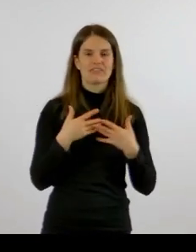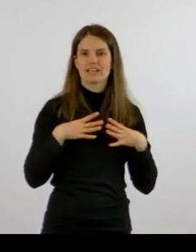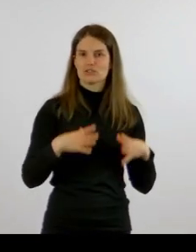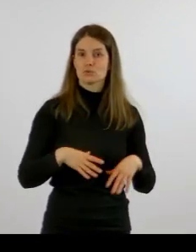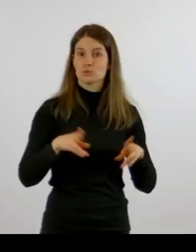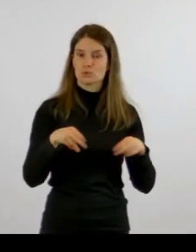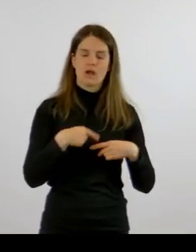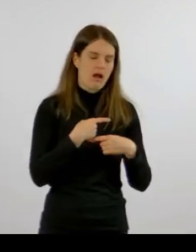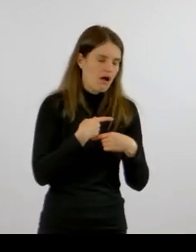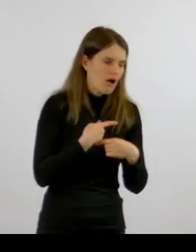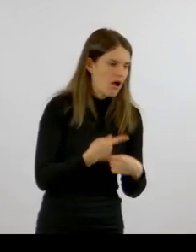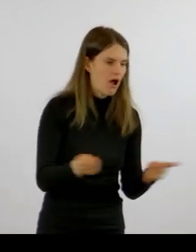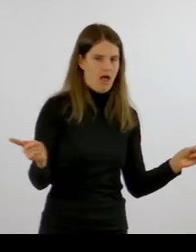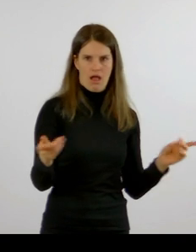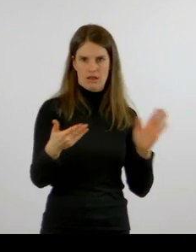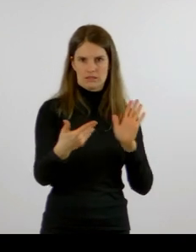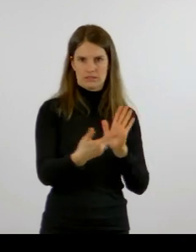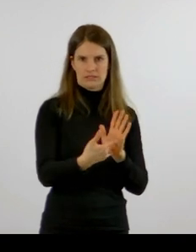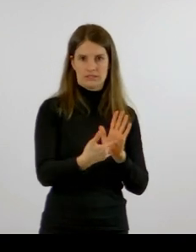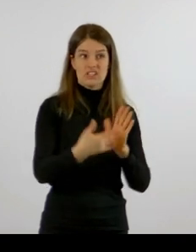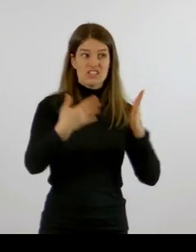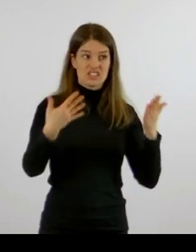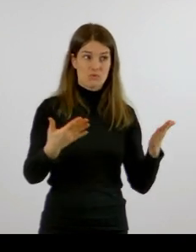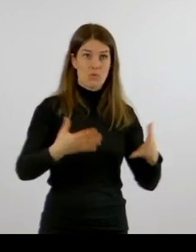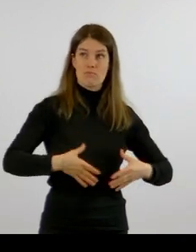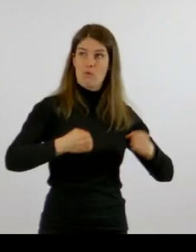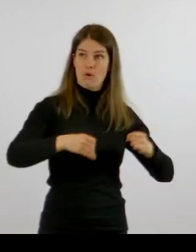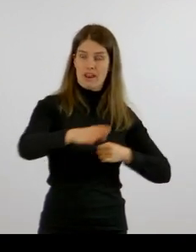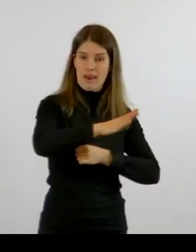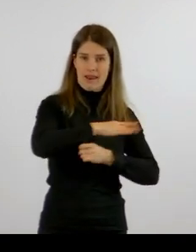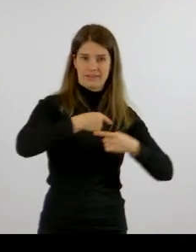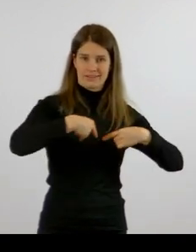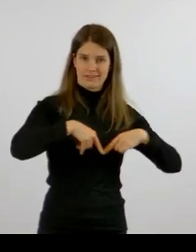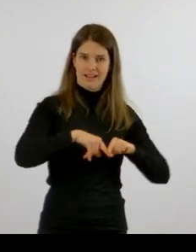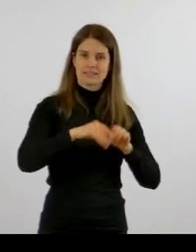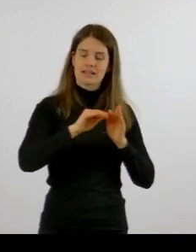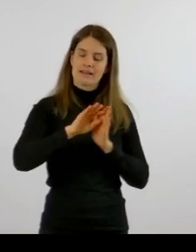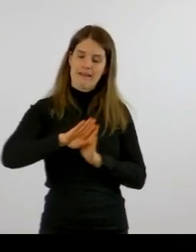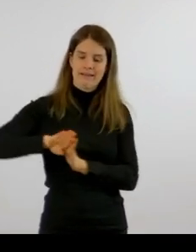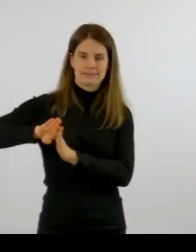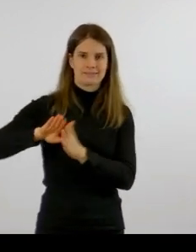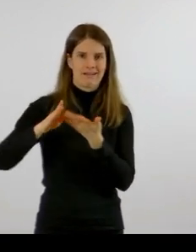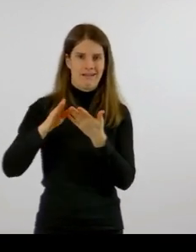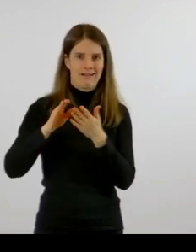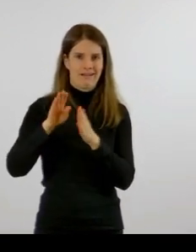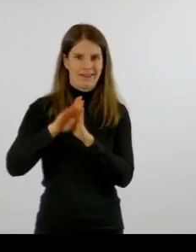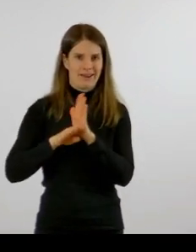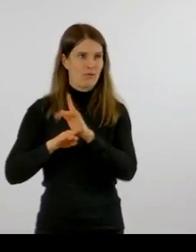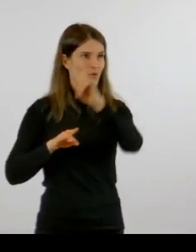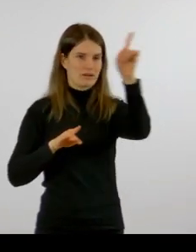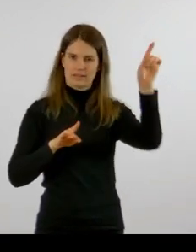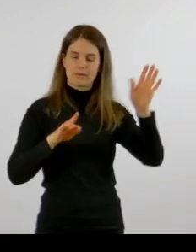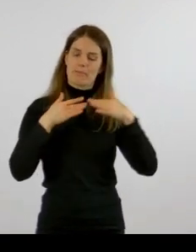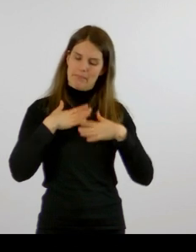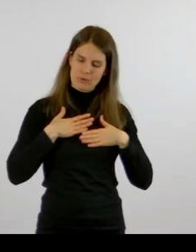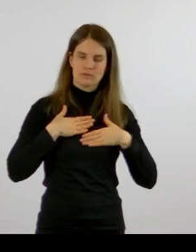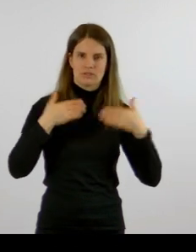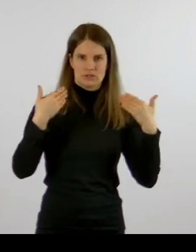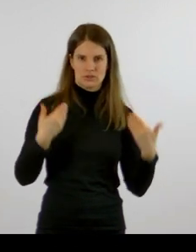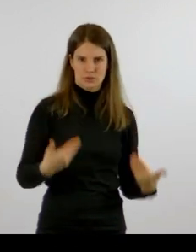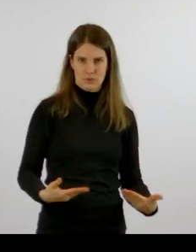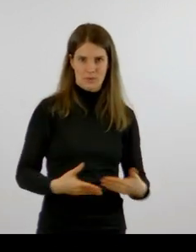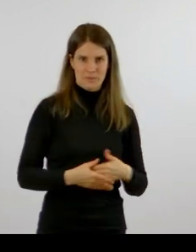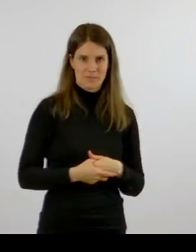Das ist eine Sonderregelung, die wir im Burgenlandkreis im Moment haben. Es gibt Ausnahmen für Schüler an den